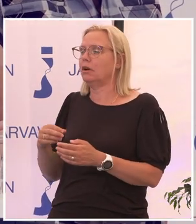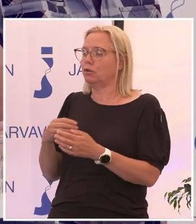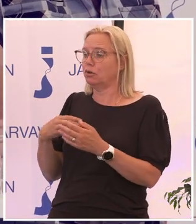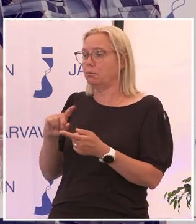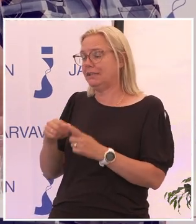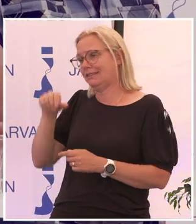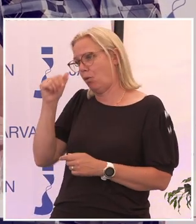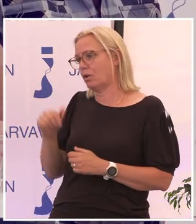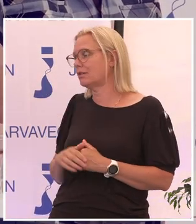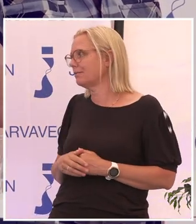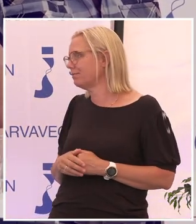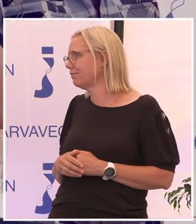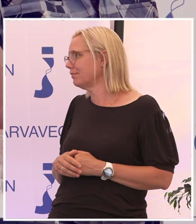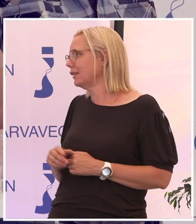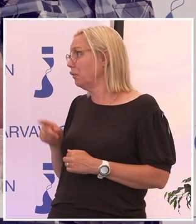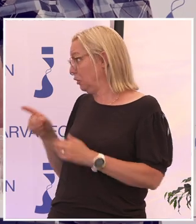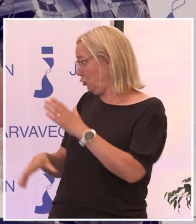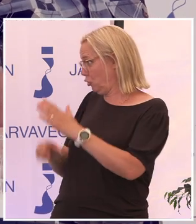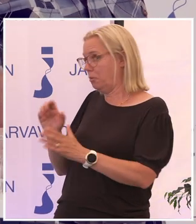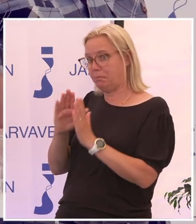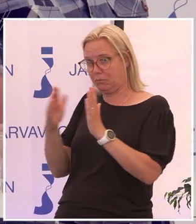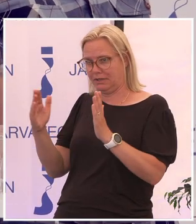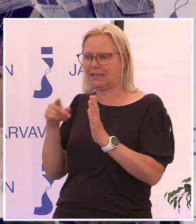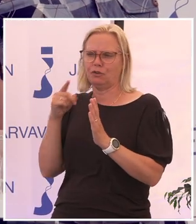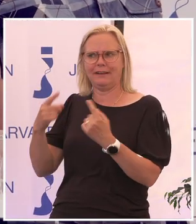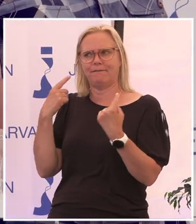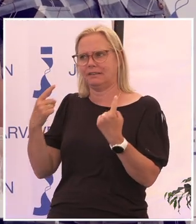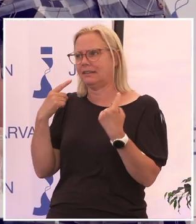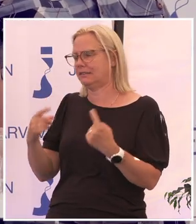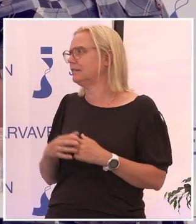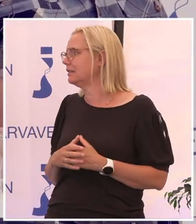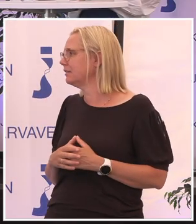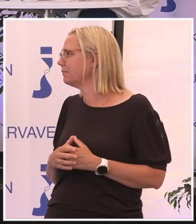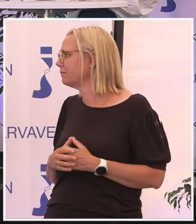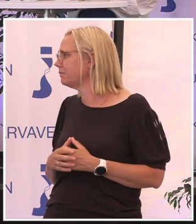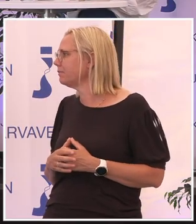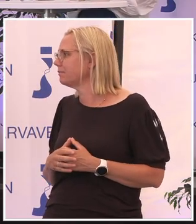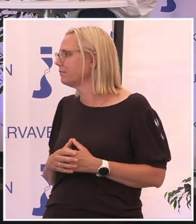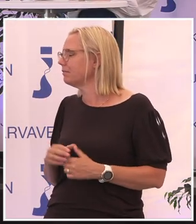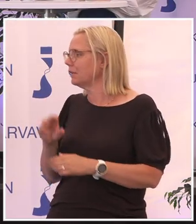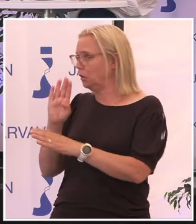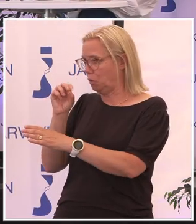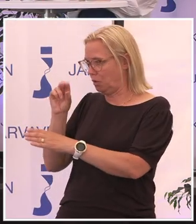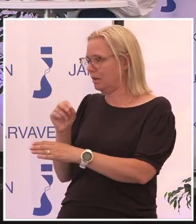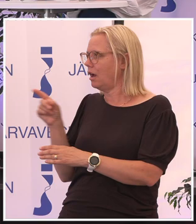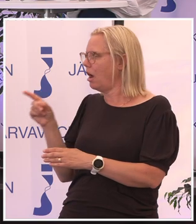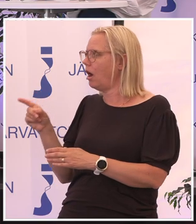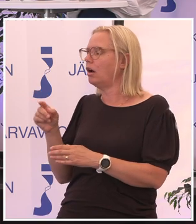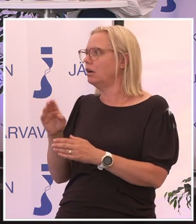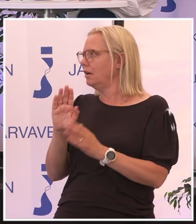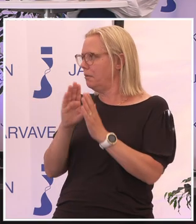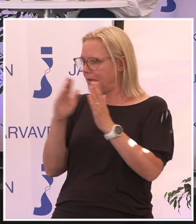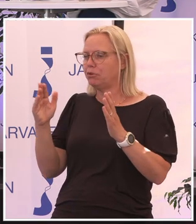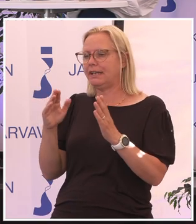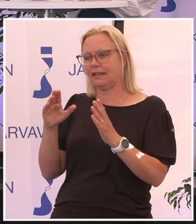mot. Men du lyfter biblioteken och det är ju fantastiskt, vilken möjlighet. Alltså, de har ju verkligen tagit ett betydligt,